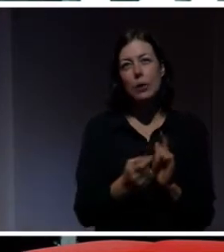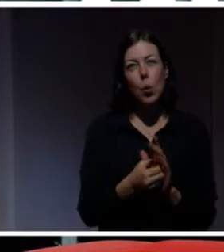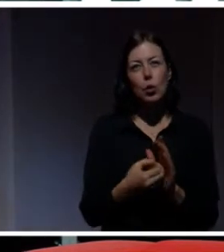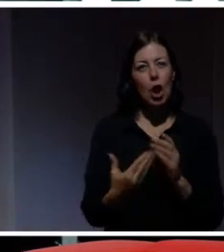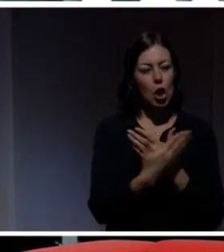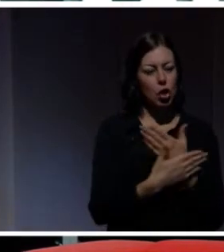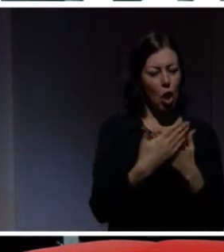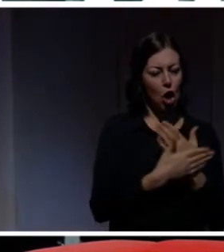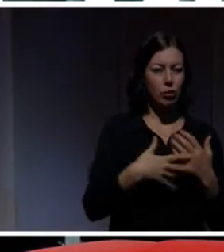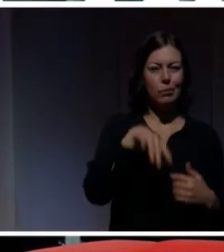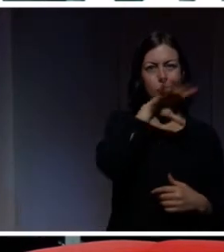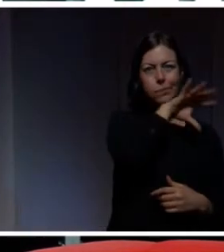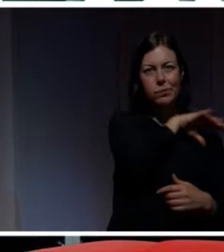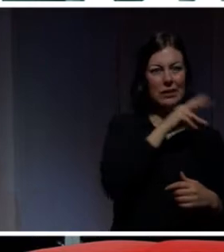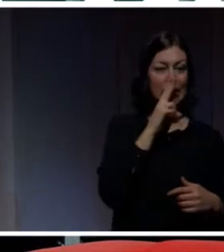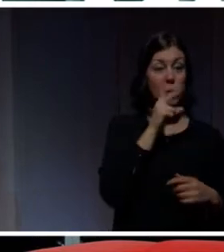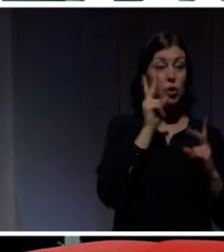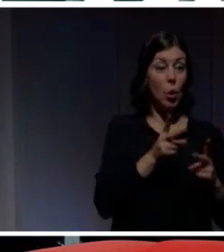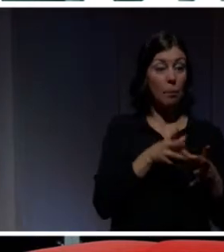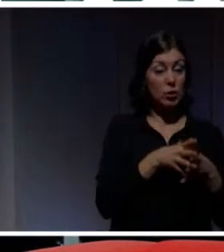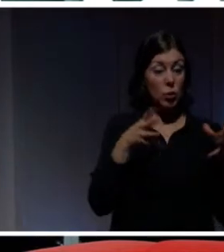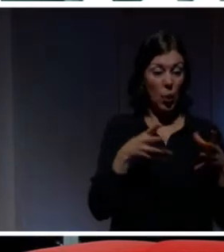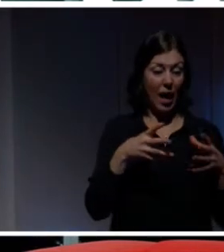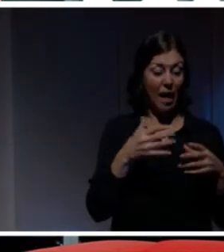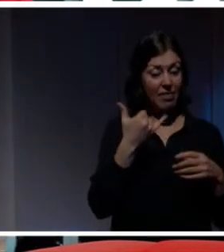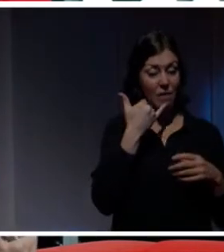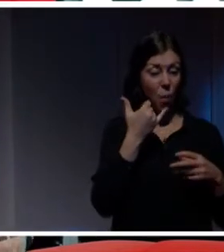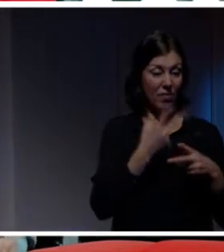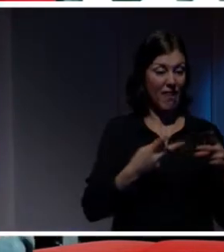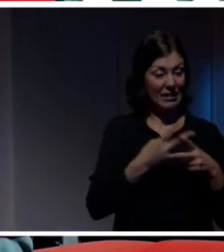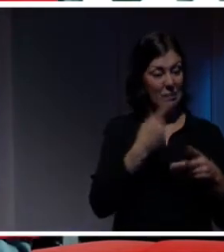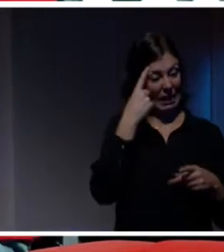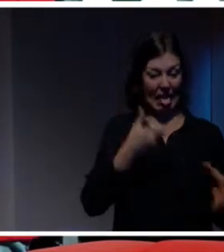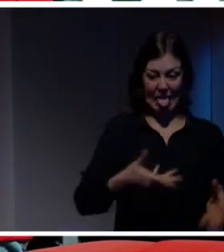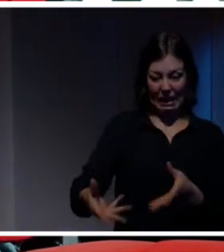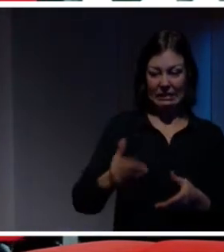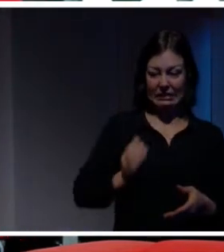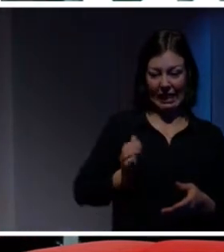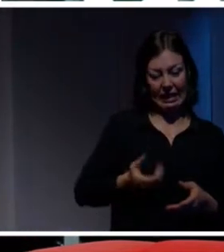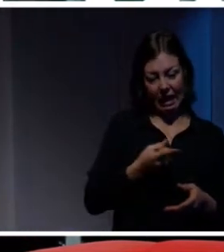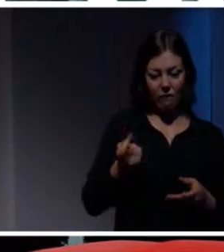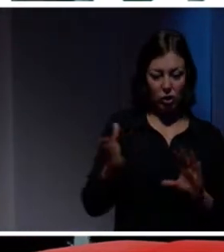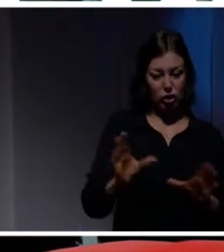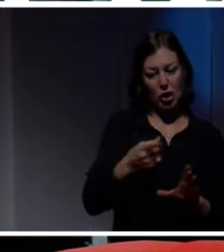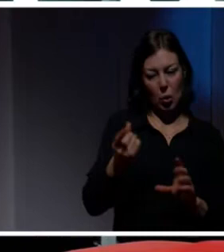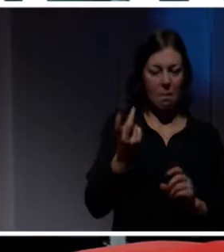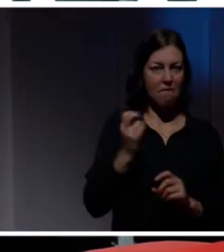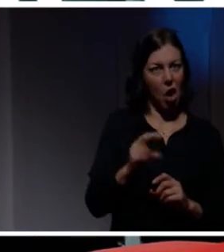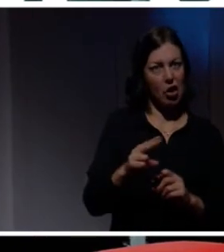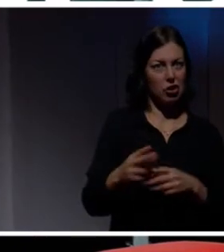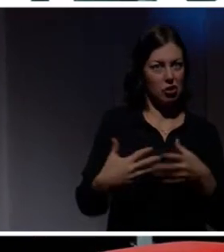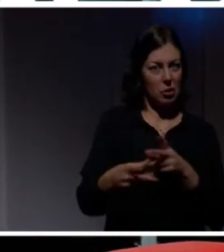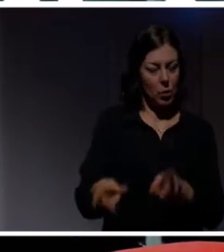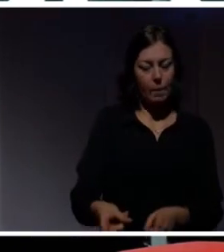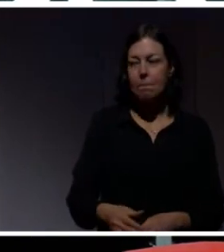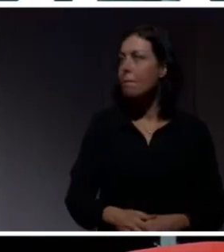datorerna wayback såg ut som stora telefonväxlar. Om man tänkte att det här kan ju tjejerna sköta för de är ju vana vid det här. Vi har